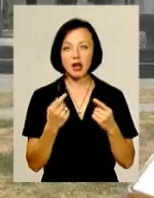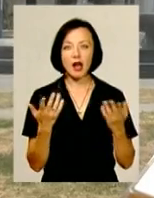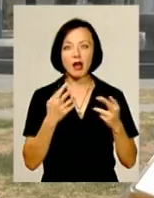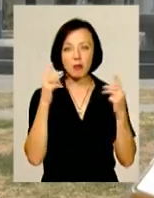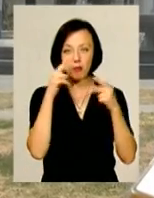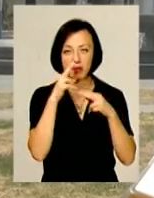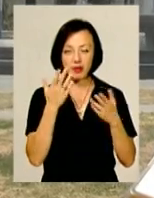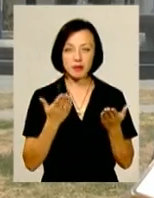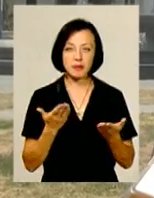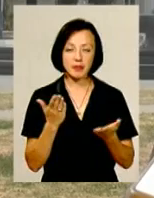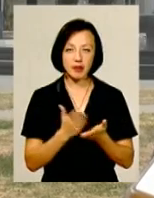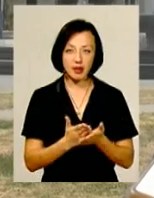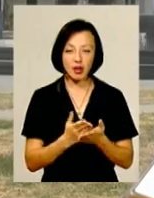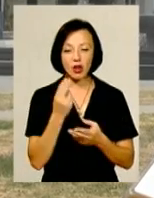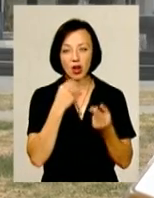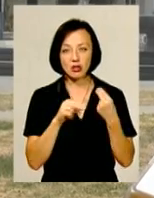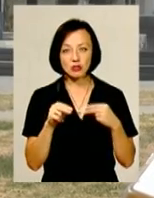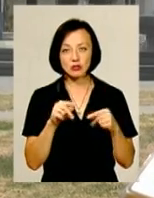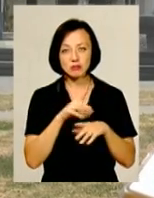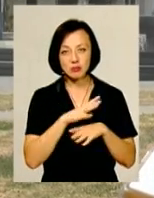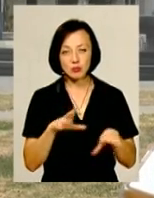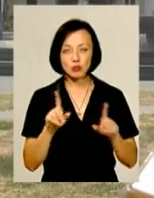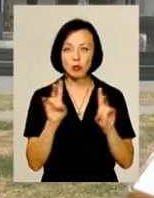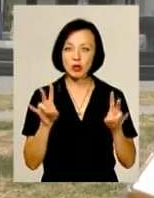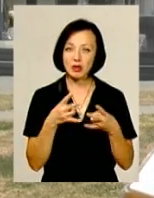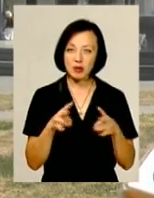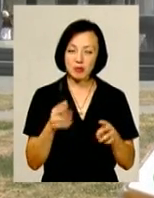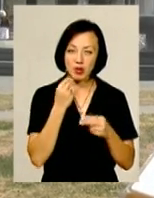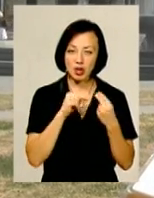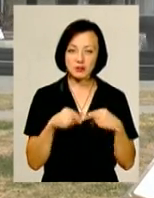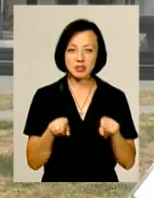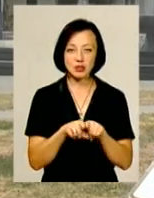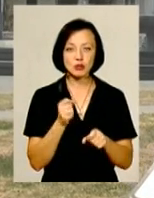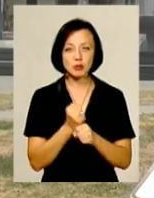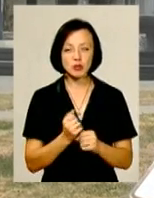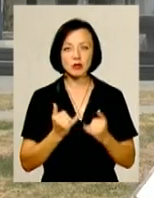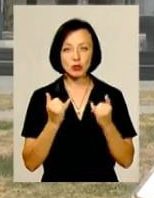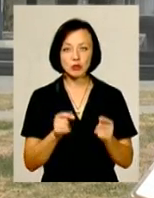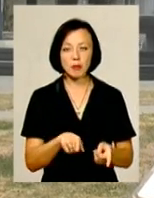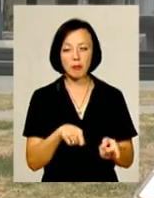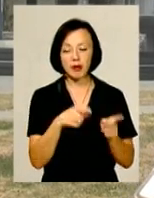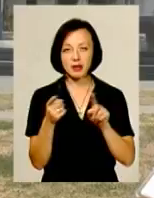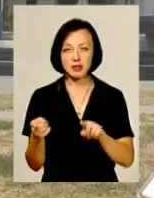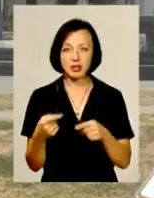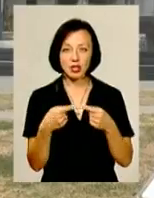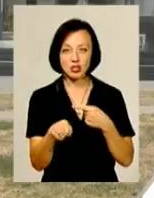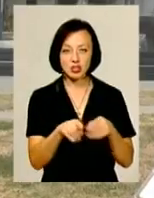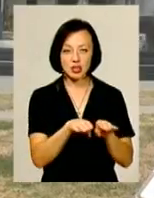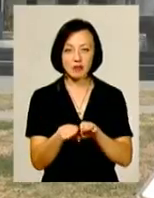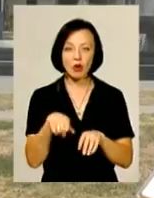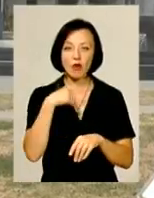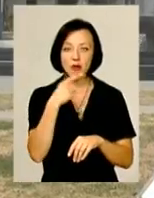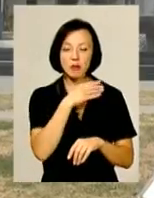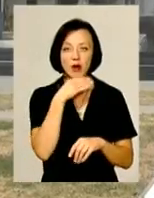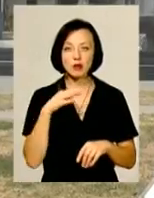помилки є на яких етапах, яких краще уникнути, чого краще не робити, а чого краще все-таки зробити, щоб перейти на наступний щебель. Говорили